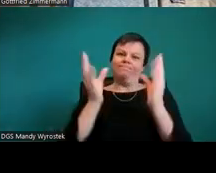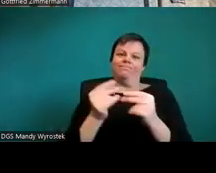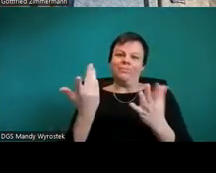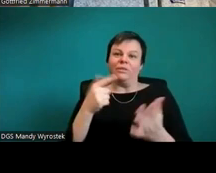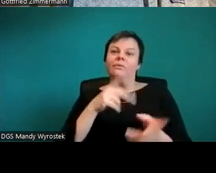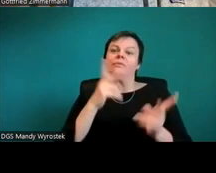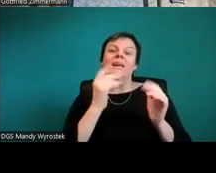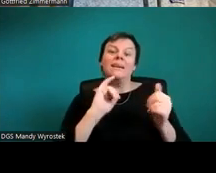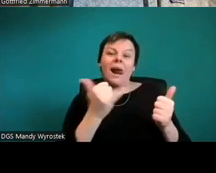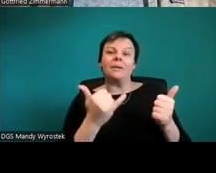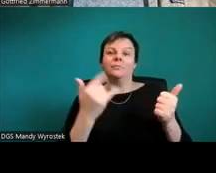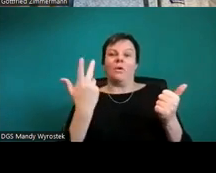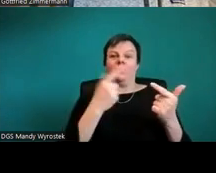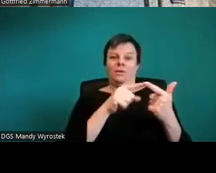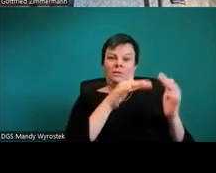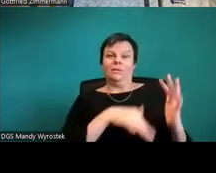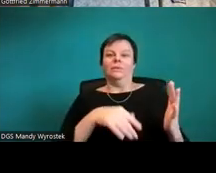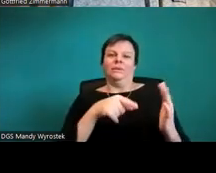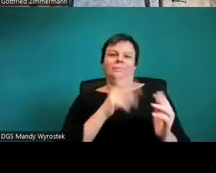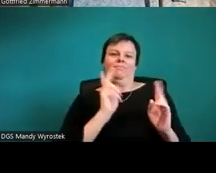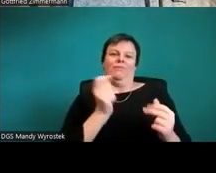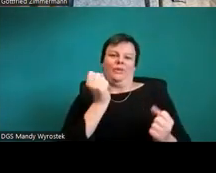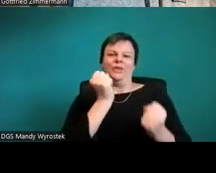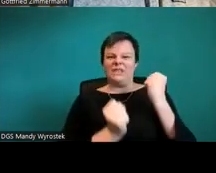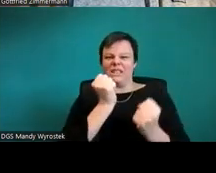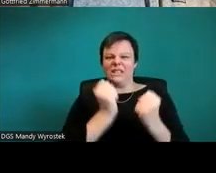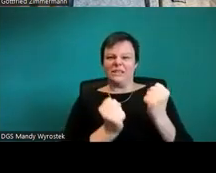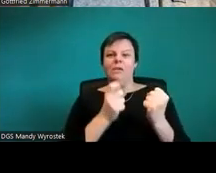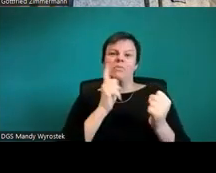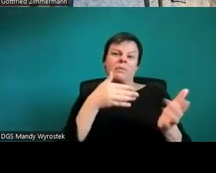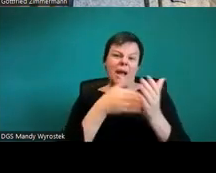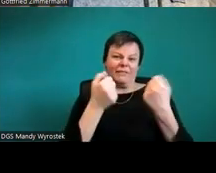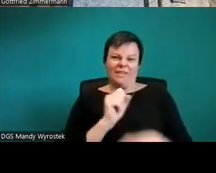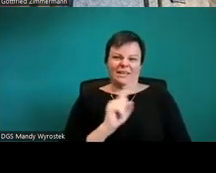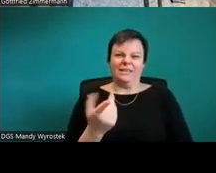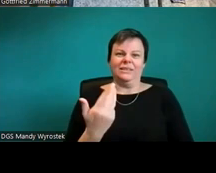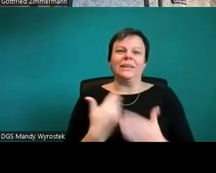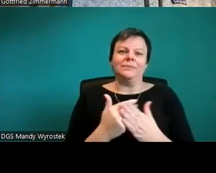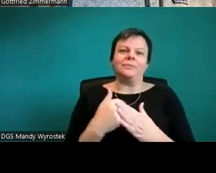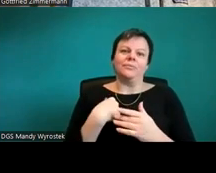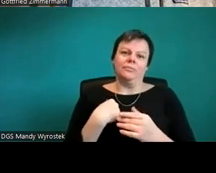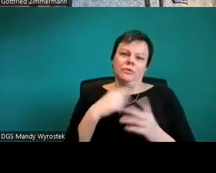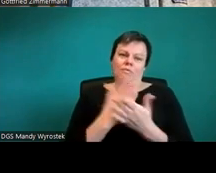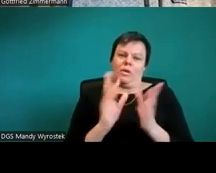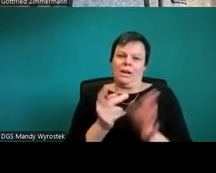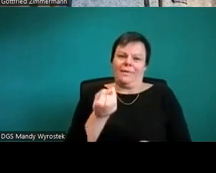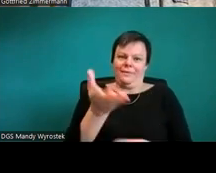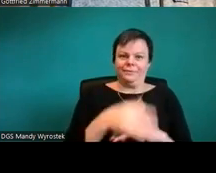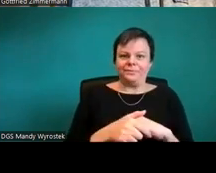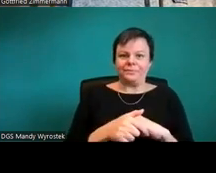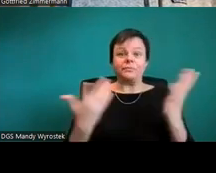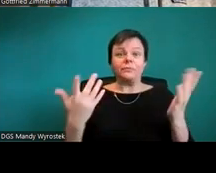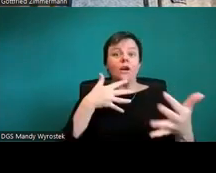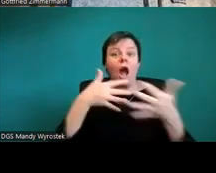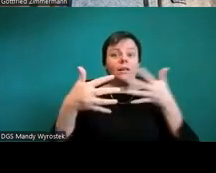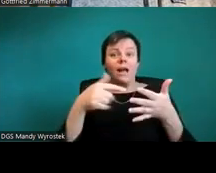Schrift und dem gelben Hintergrund ist nicht ausreichend. Sie müssen dann schon schauen, was man verwenden kann. Was sich immer gut